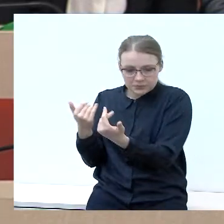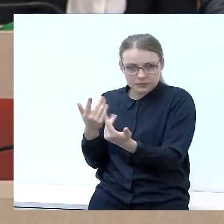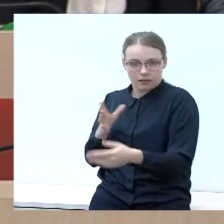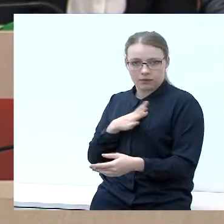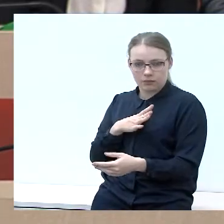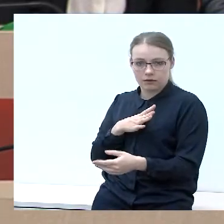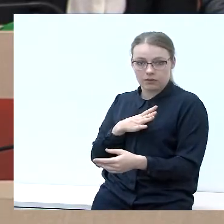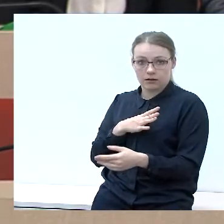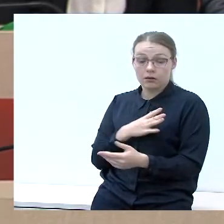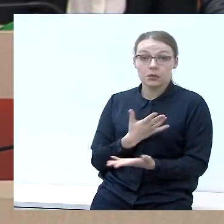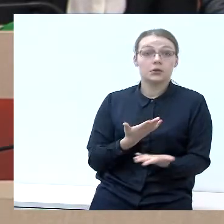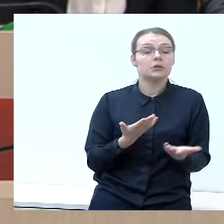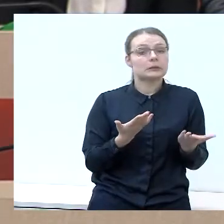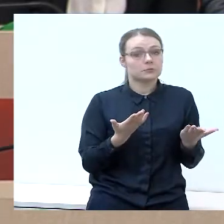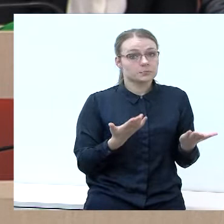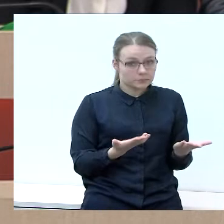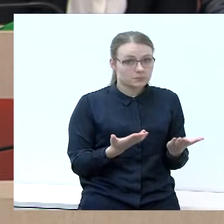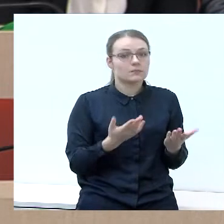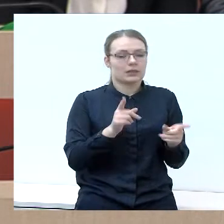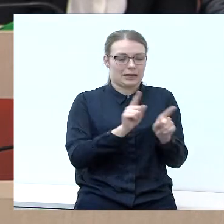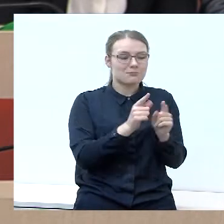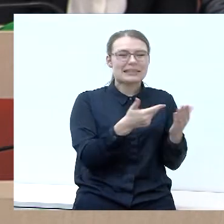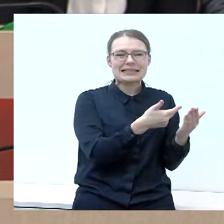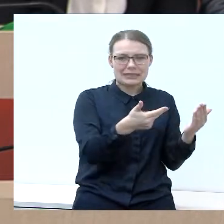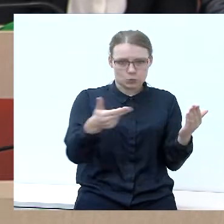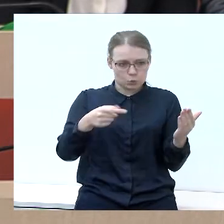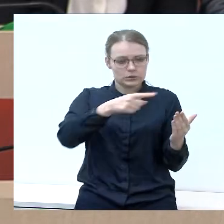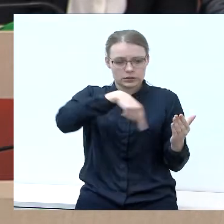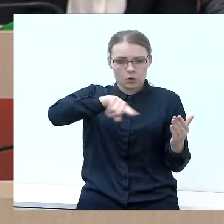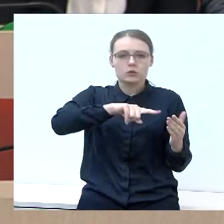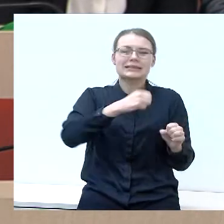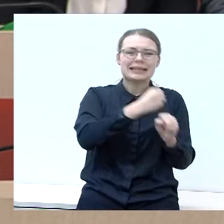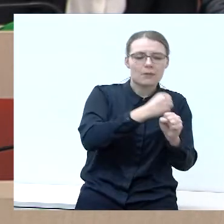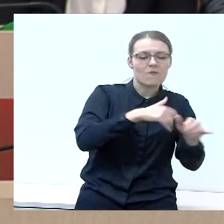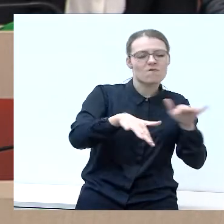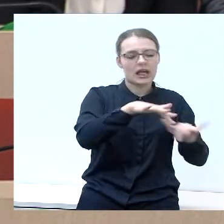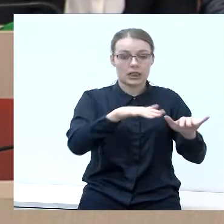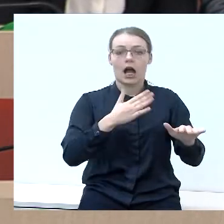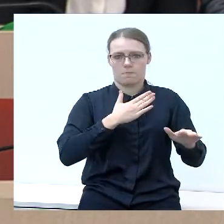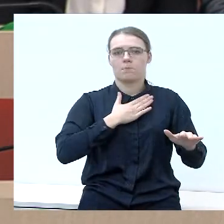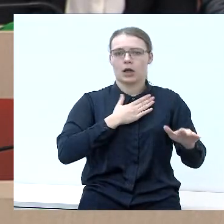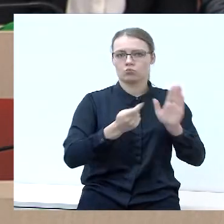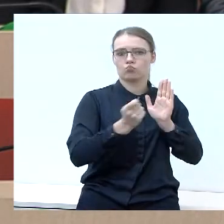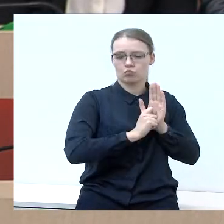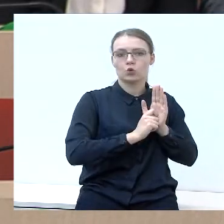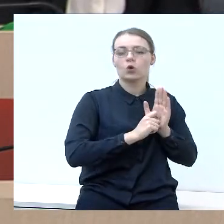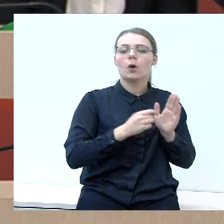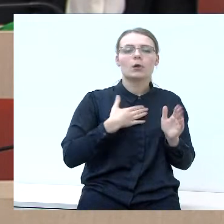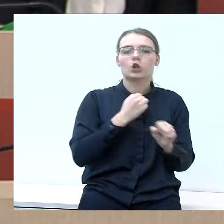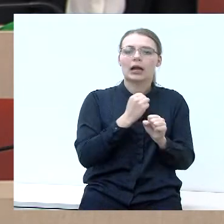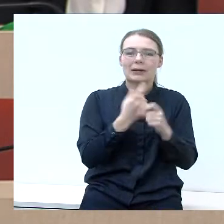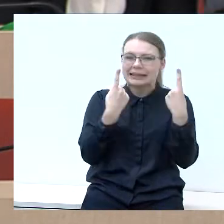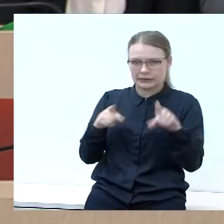Ta prasme, tos institucijos veikla ir tos pareigos, kurias aš turėjau vykdyti, buvo netams skirtos.